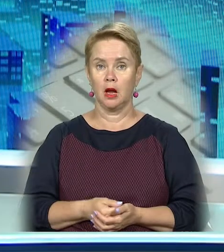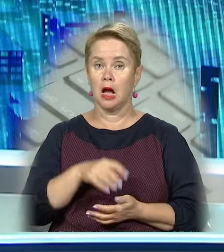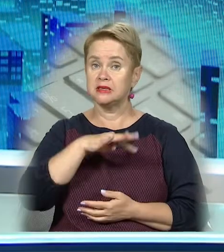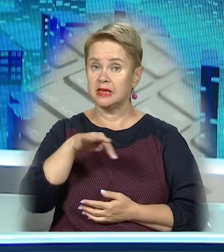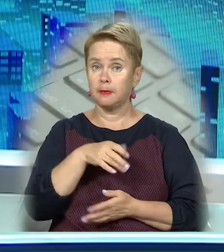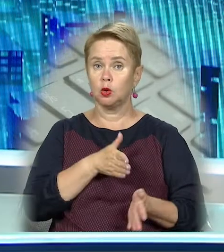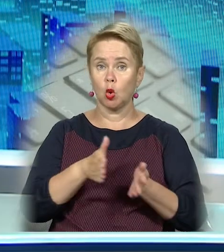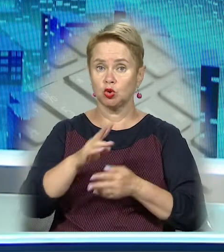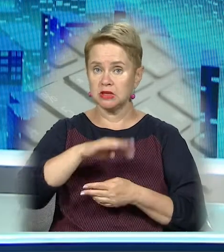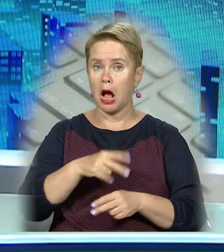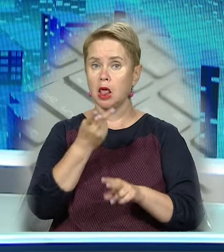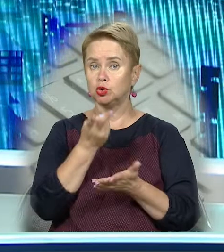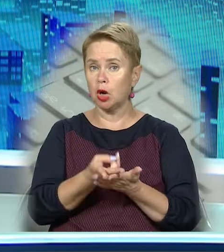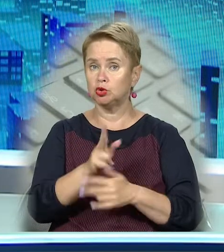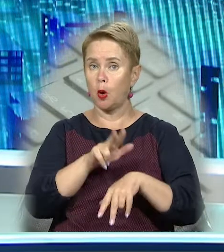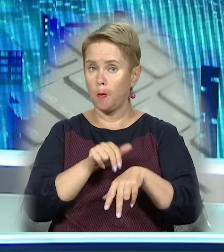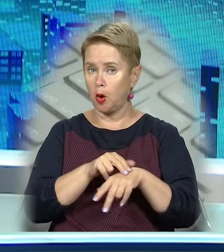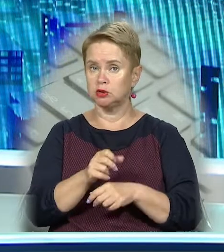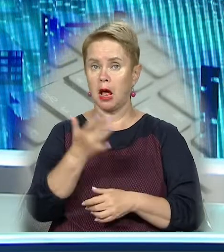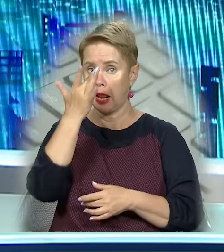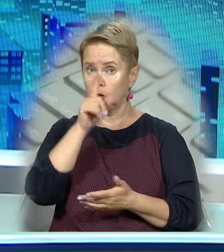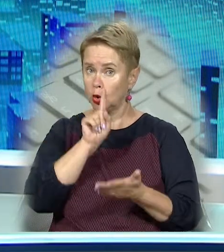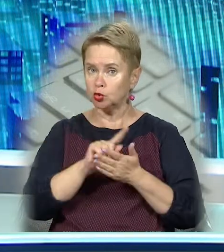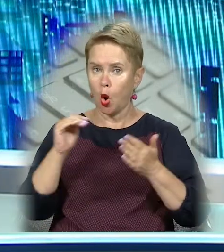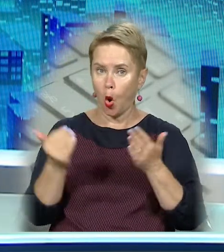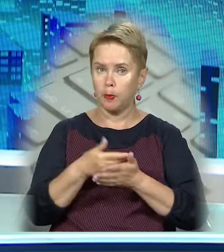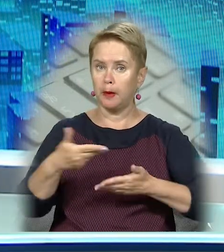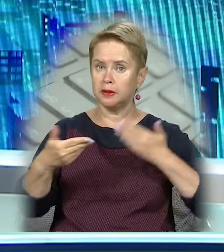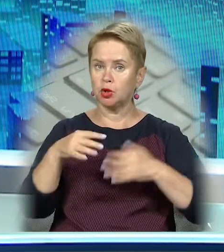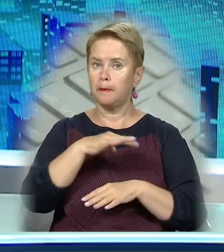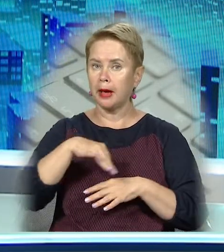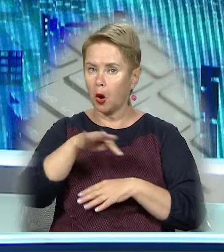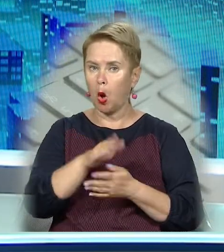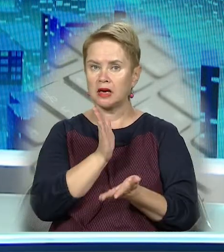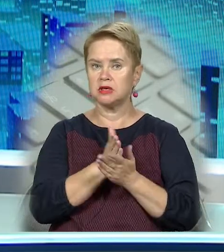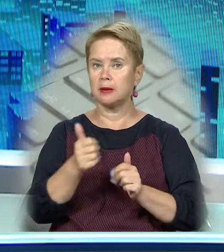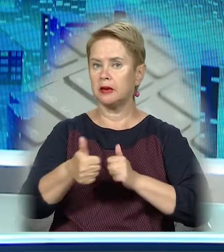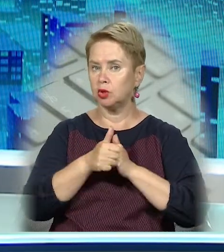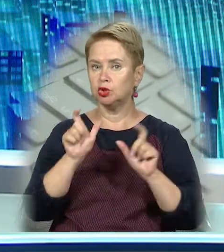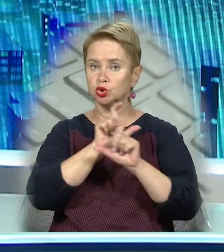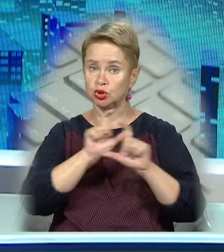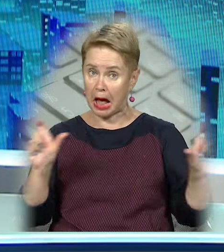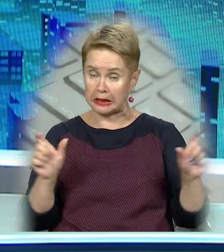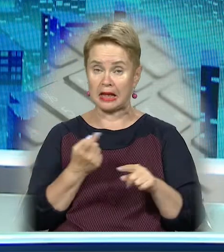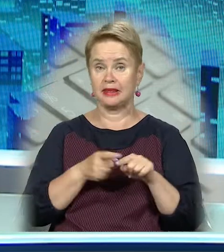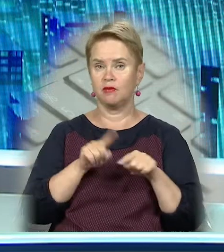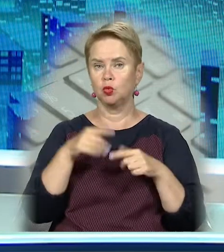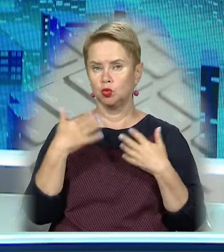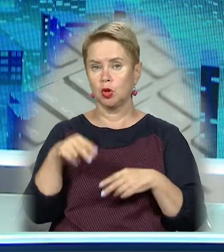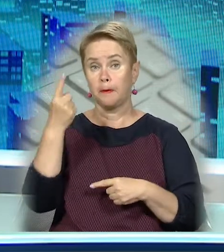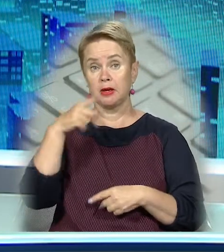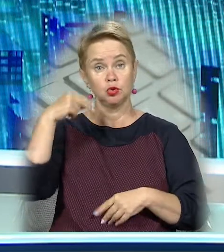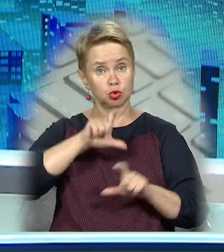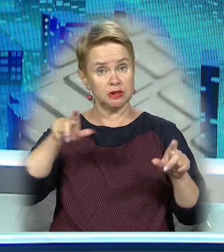Зебра, дорожні знаки та лежачі поліцейські. Влітку комунальники мали оновити пішохідні переходи, розташовані біля навчальних закладів. Уже